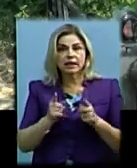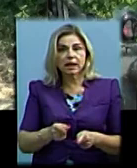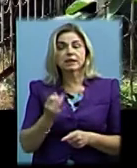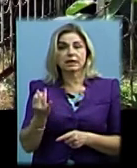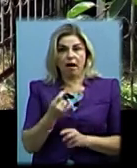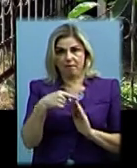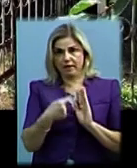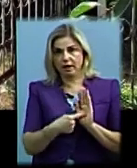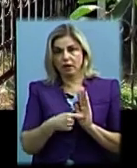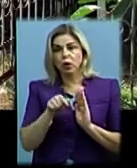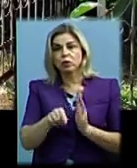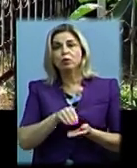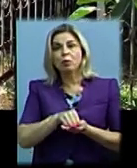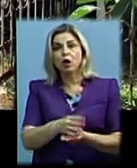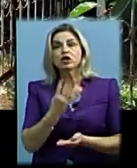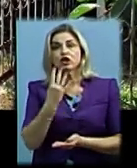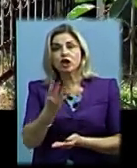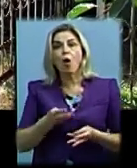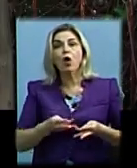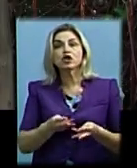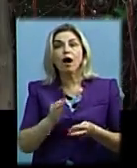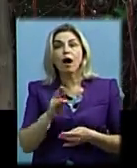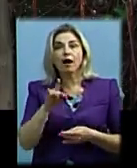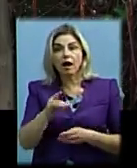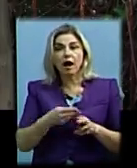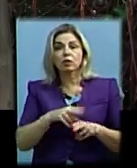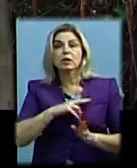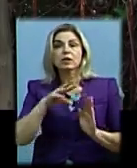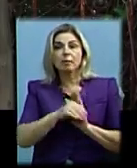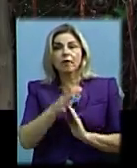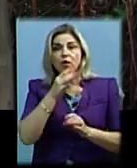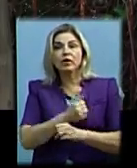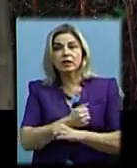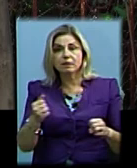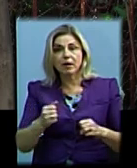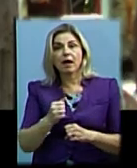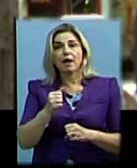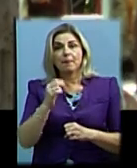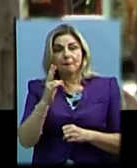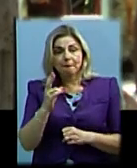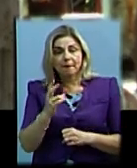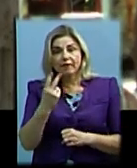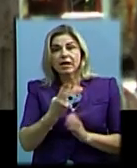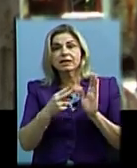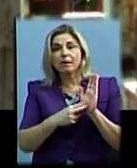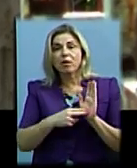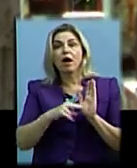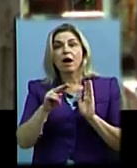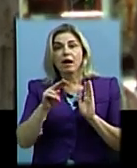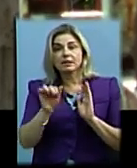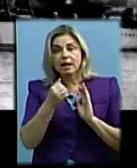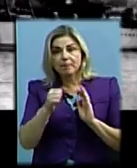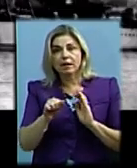питання. Тут поховані чотири кочегари, які загинули під час вибуху на есмінці «Безпокойний» 27 серпня